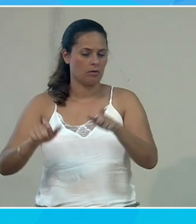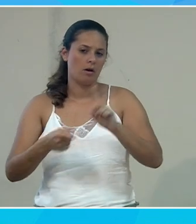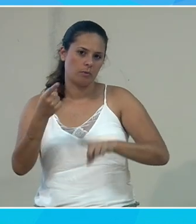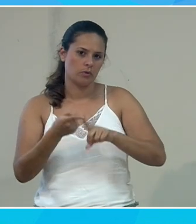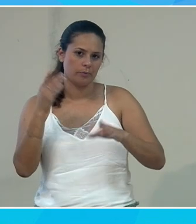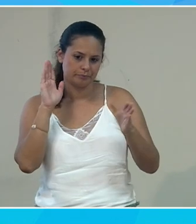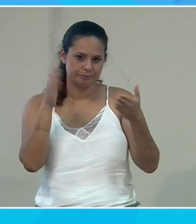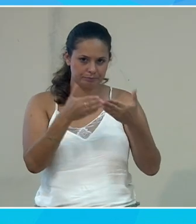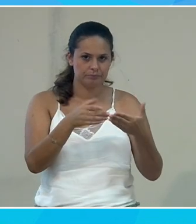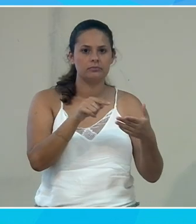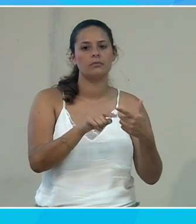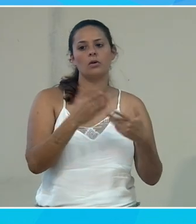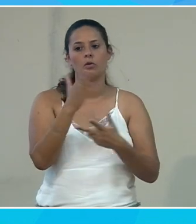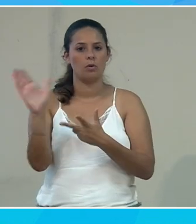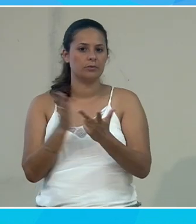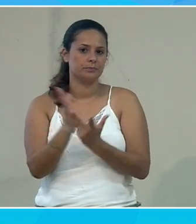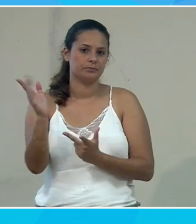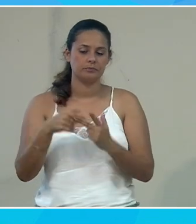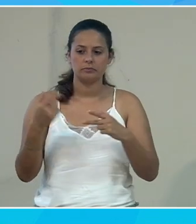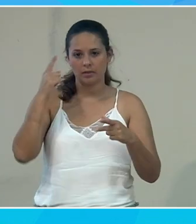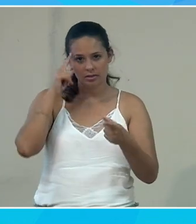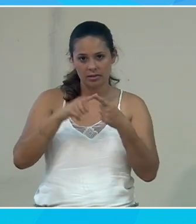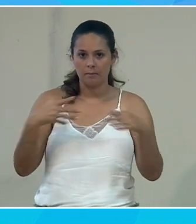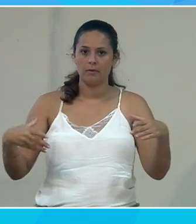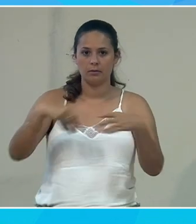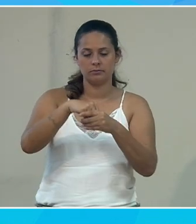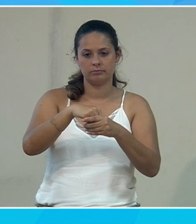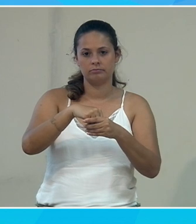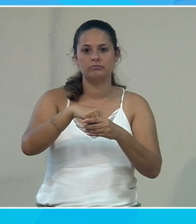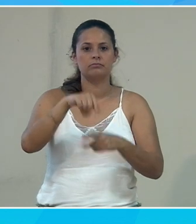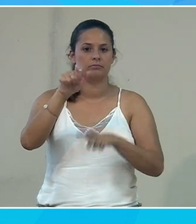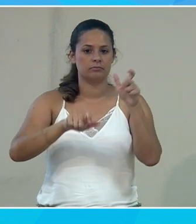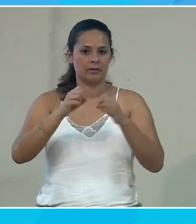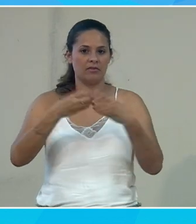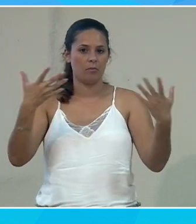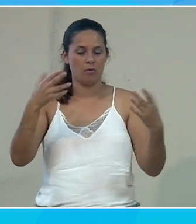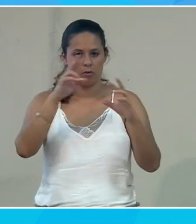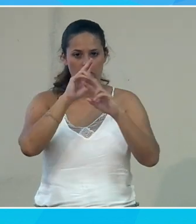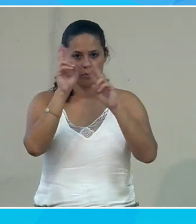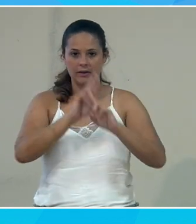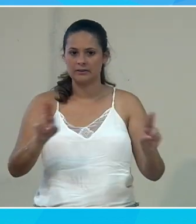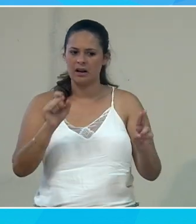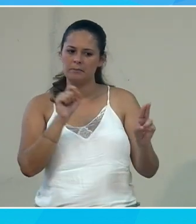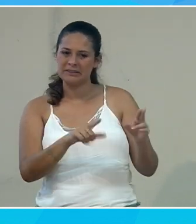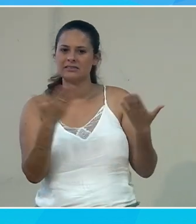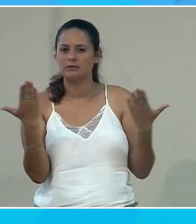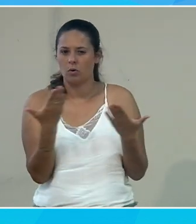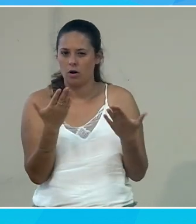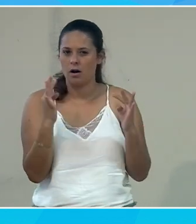Et puis, la dernière thématique, c'est le sujet développement inclusif et conception universelle. Donc, je vais vous expliquer un petit peu ce que je sais derrière.